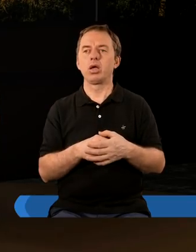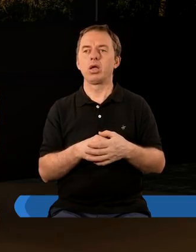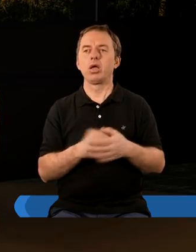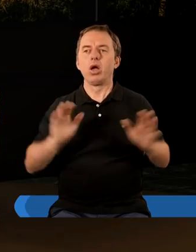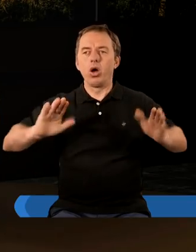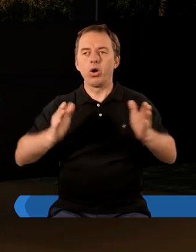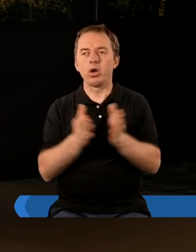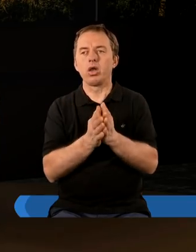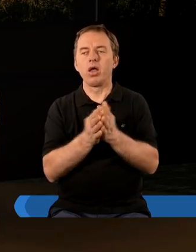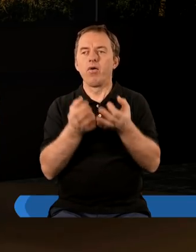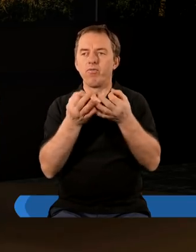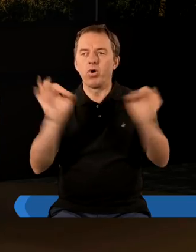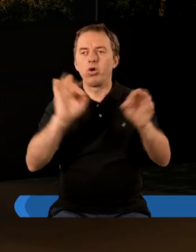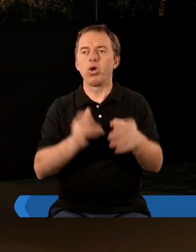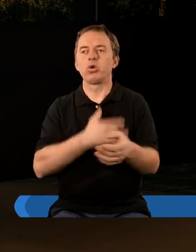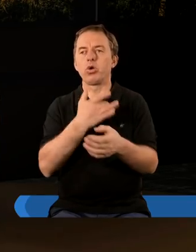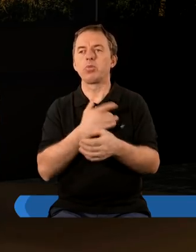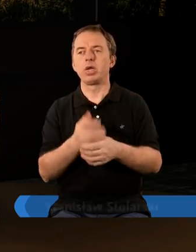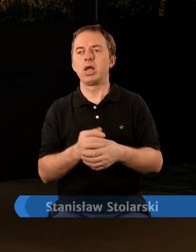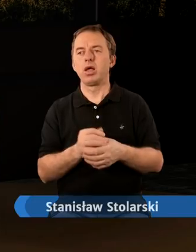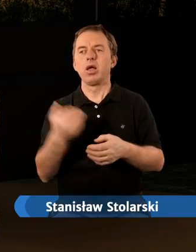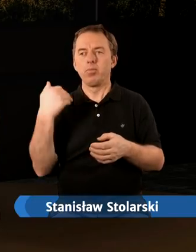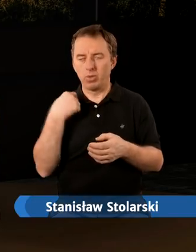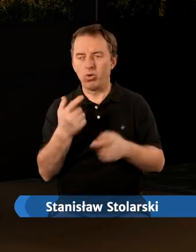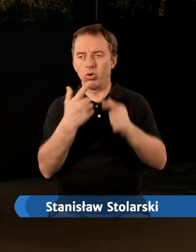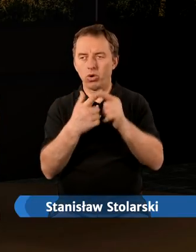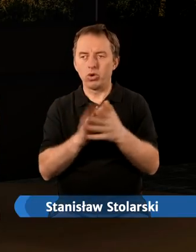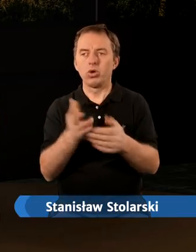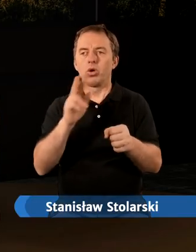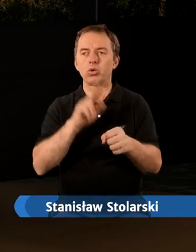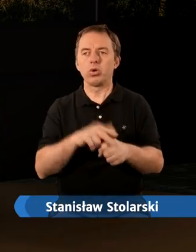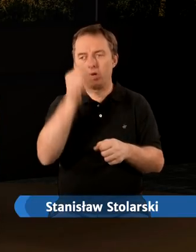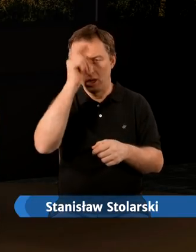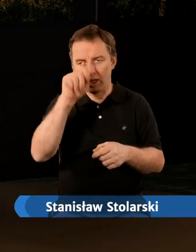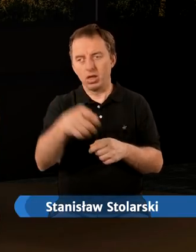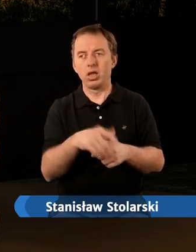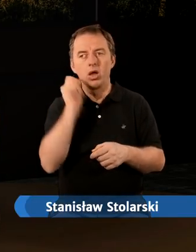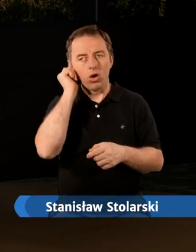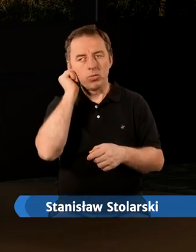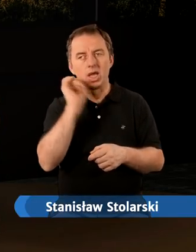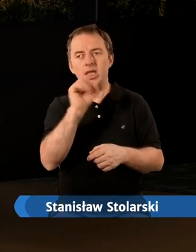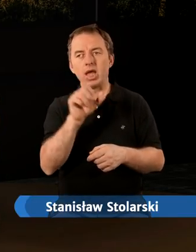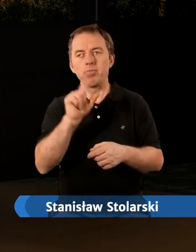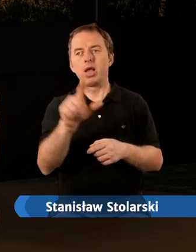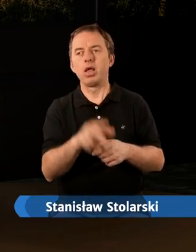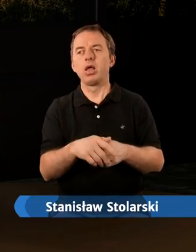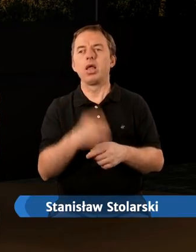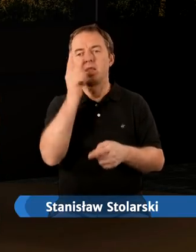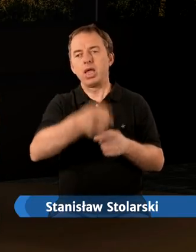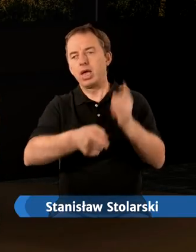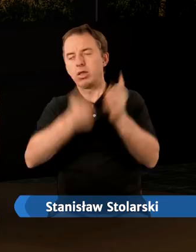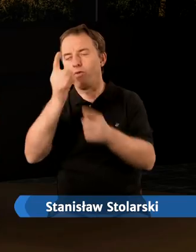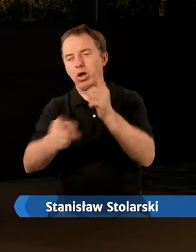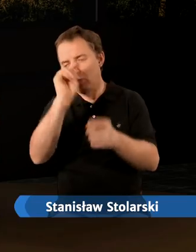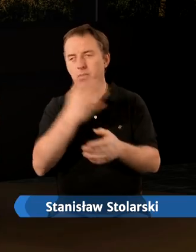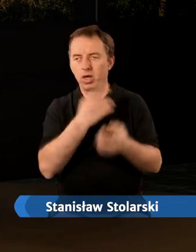była ograniczona wolność sumienia. Był Kościół, który jest tutaj nazwany Kobietą Izabel, która dyktowała